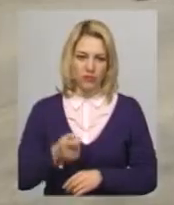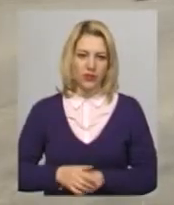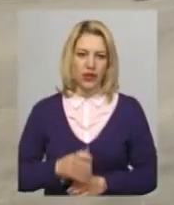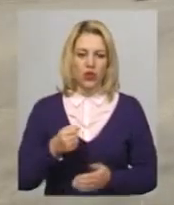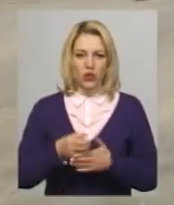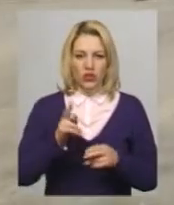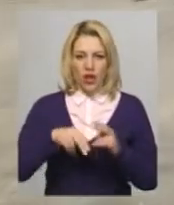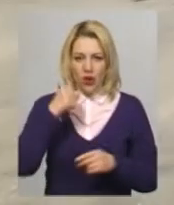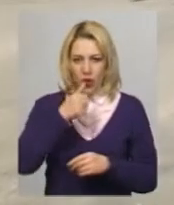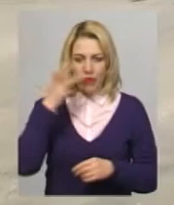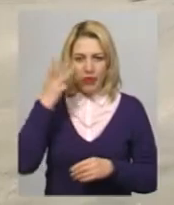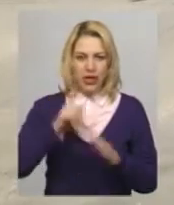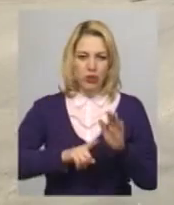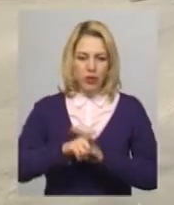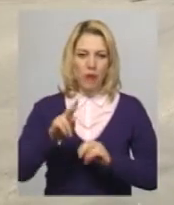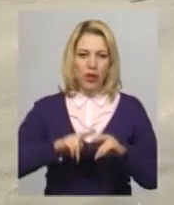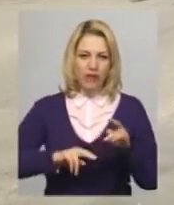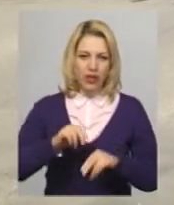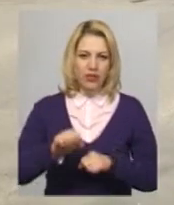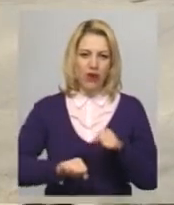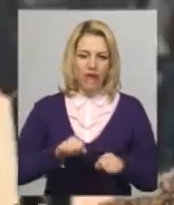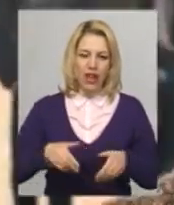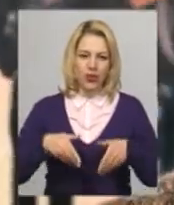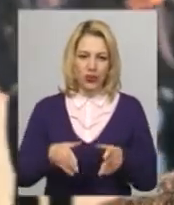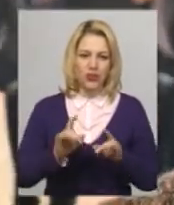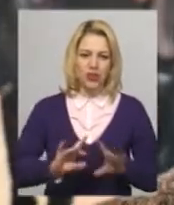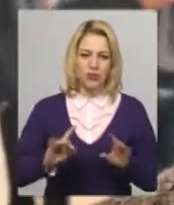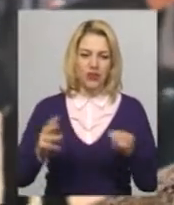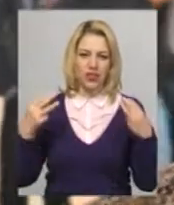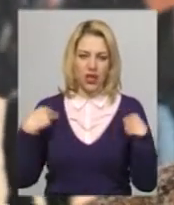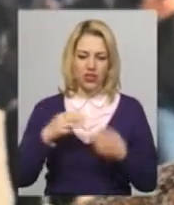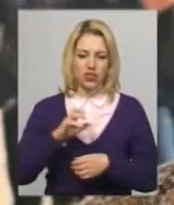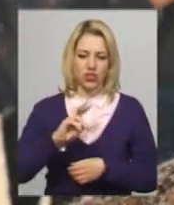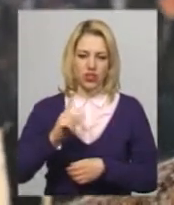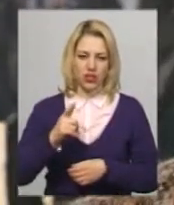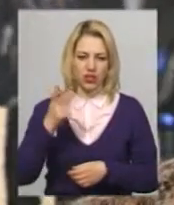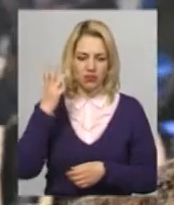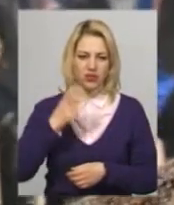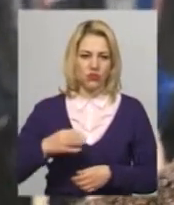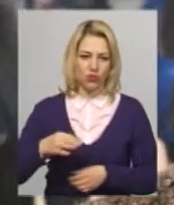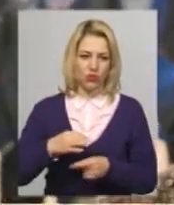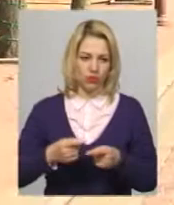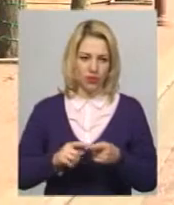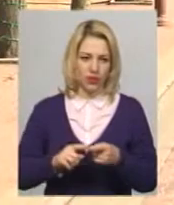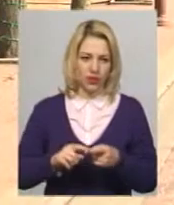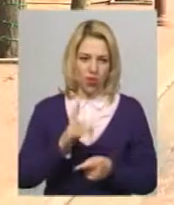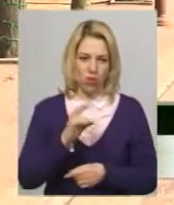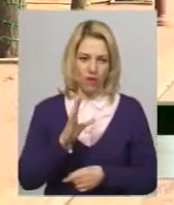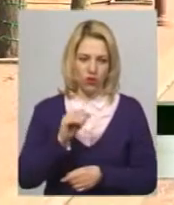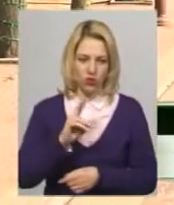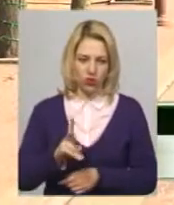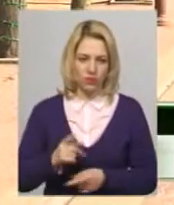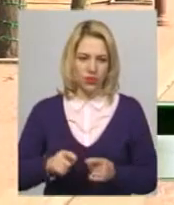кінця року у Хмельницькому розпочнуть будівництво велодоріжки, розповідає начальник управління житлово-комунального господарства Василь Новачок. Наразі